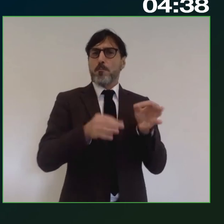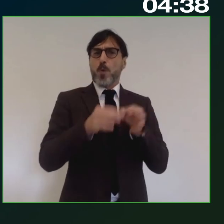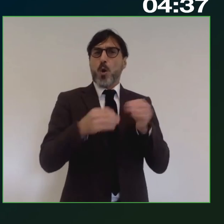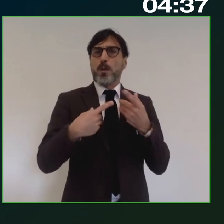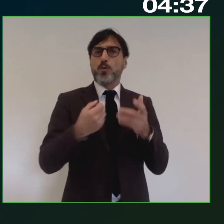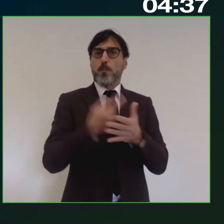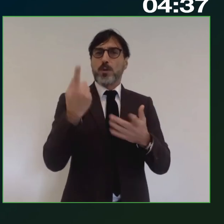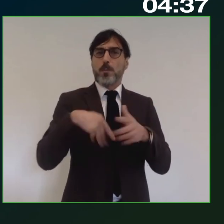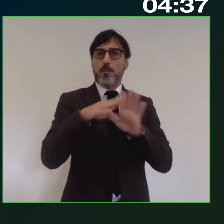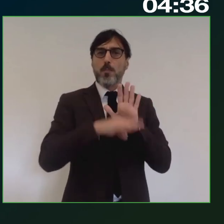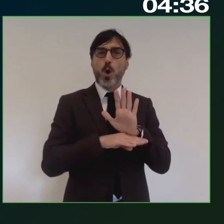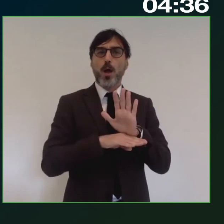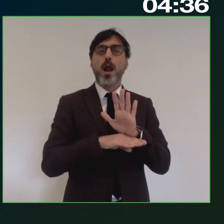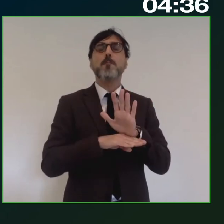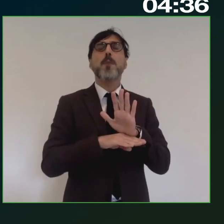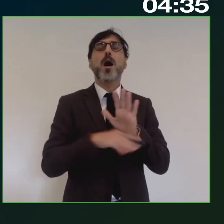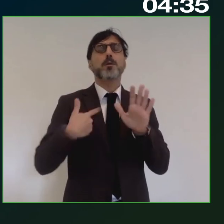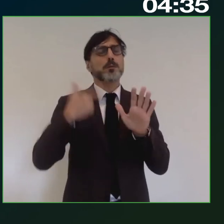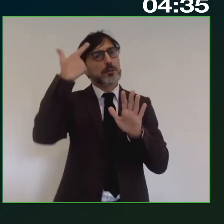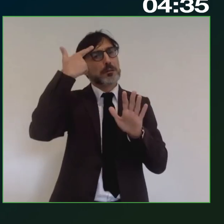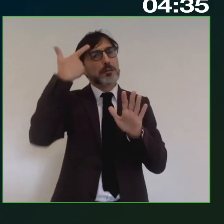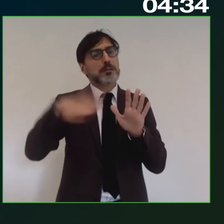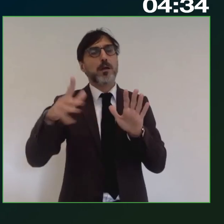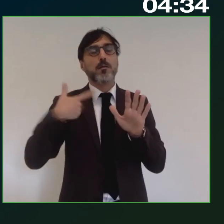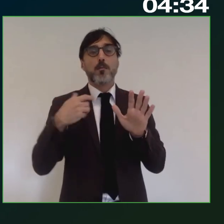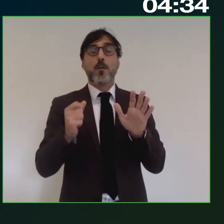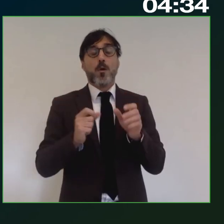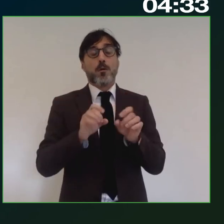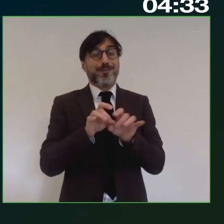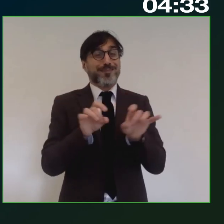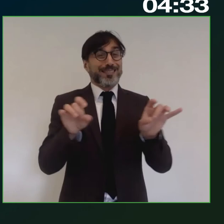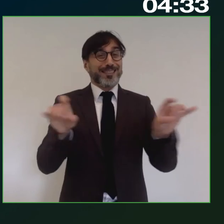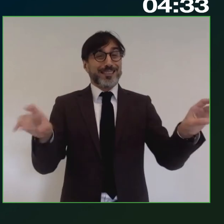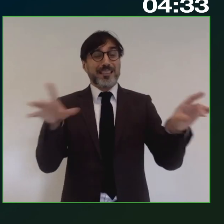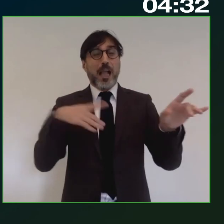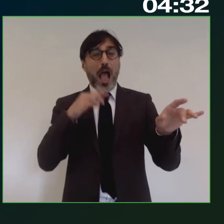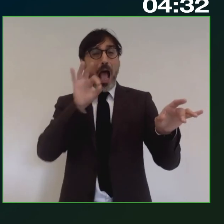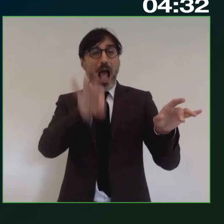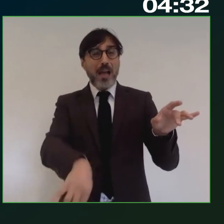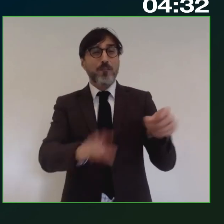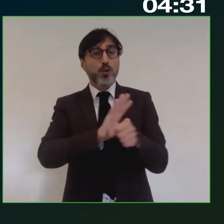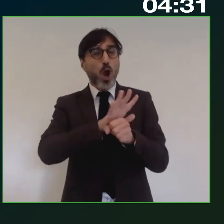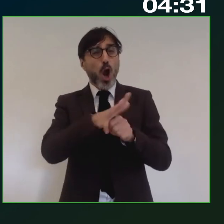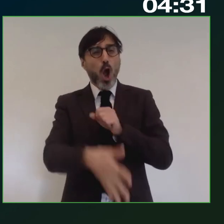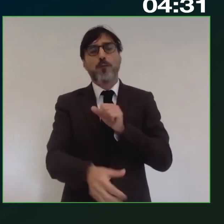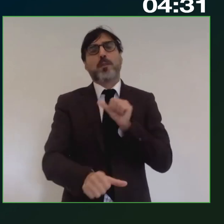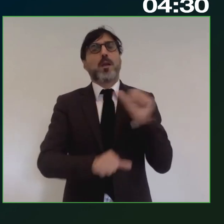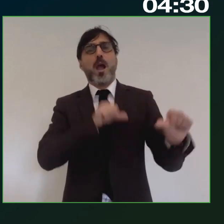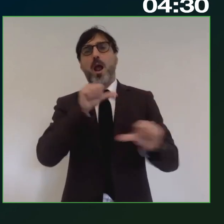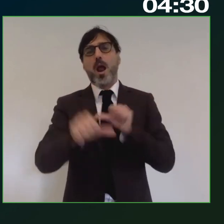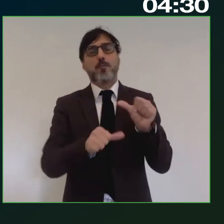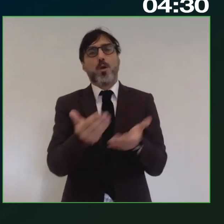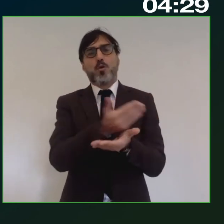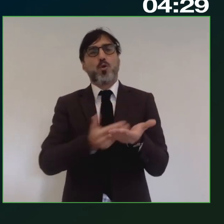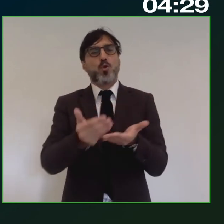programma ma noi sappiamo che la pandemia è arrivata il covid ha un po' cambiato tutta